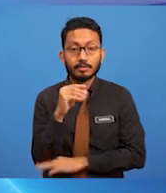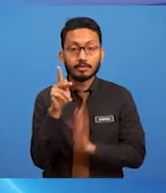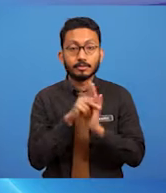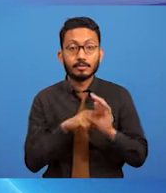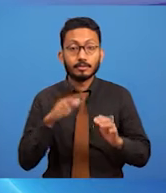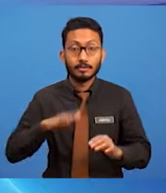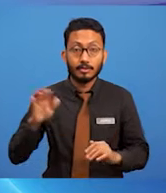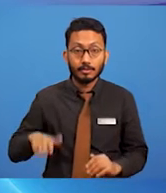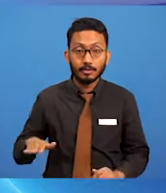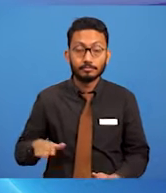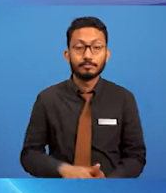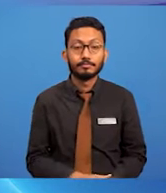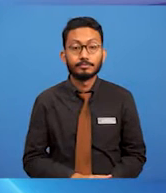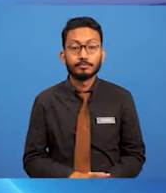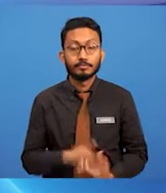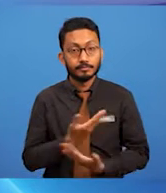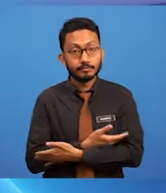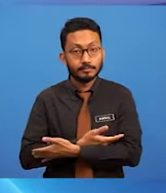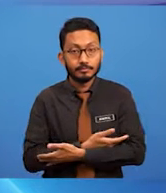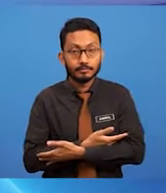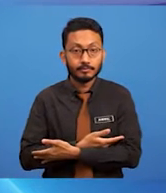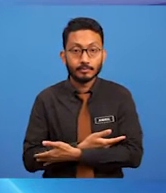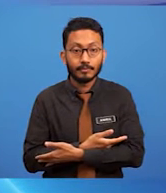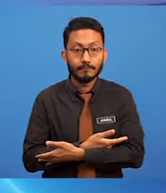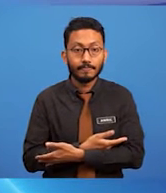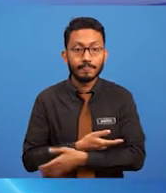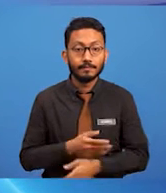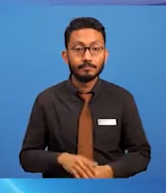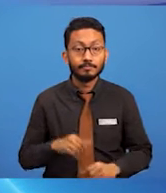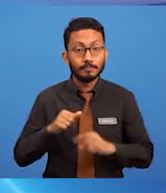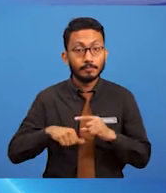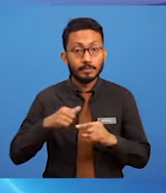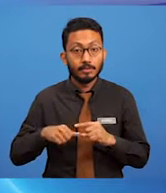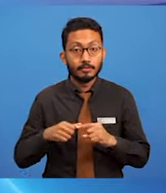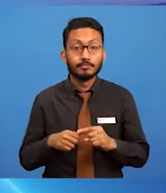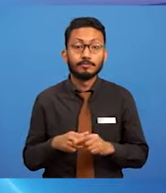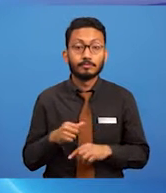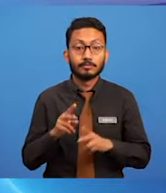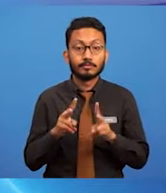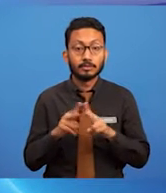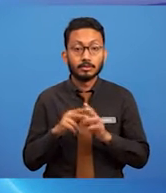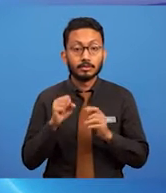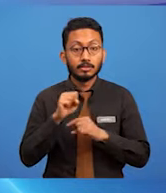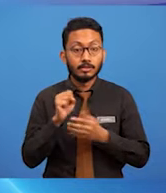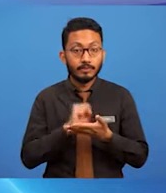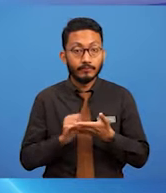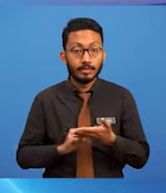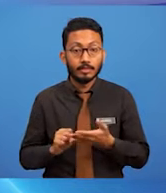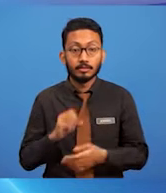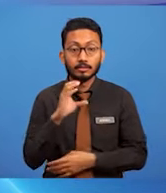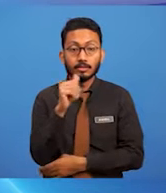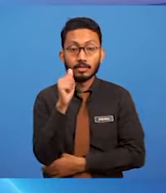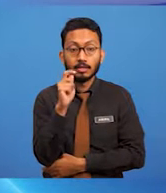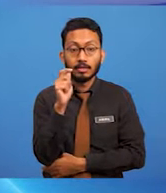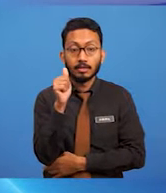Apabila naif dikaitkan dengan seni cantan, ia kurang mendapat